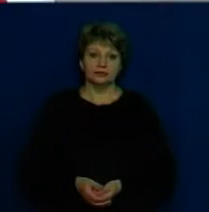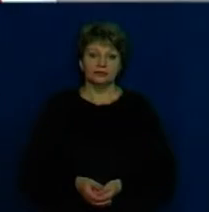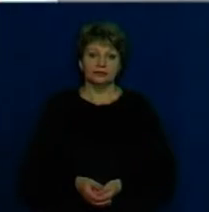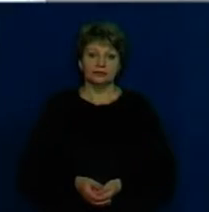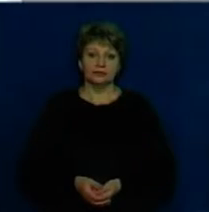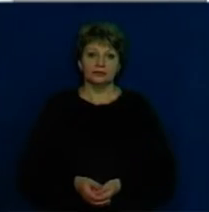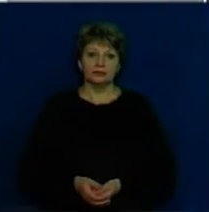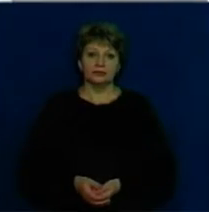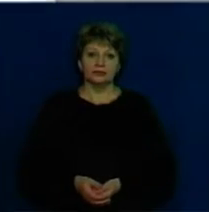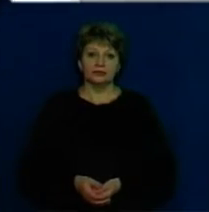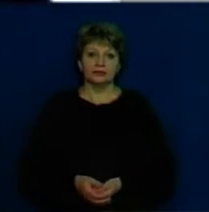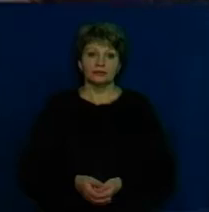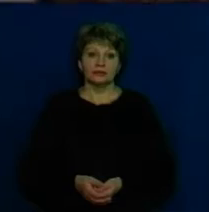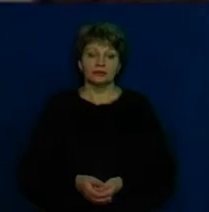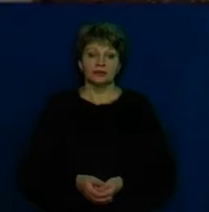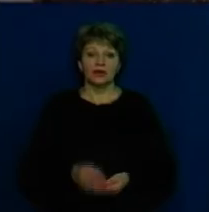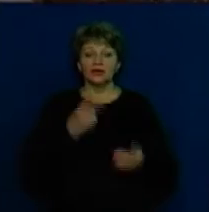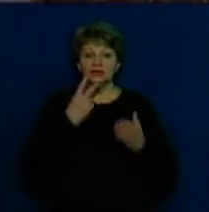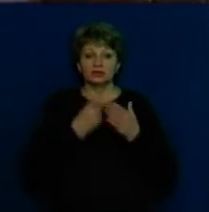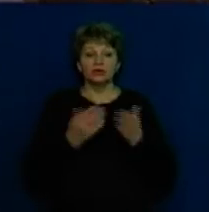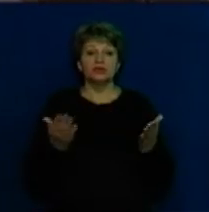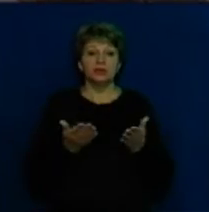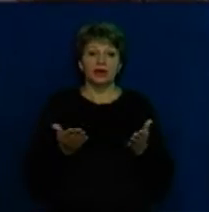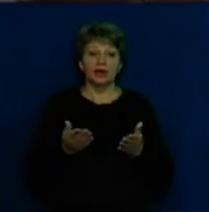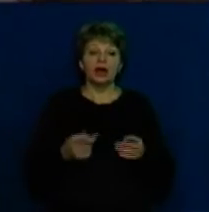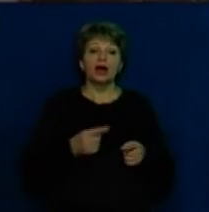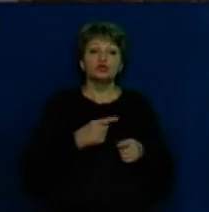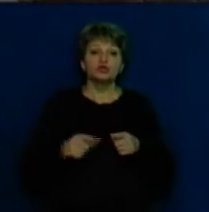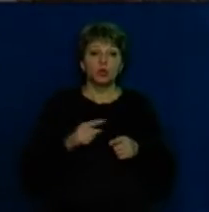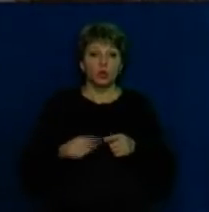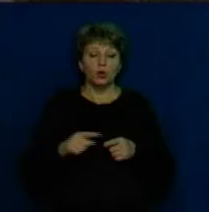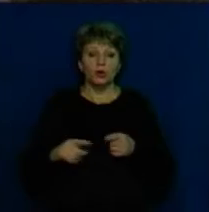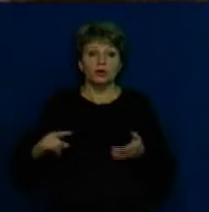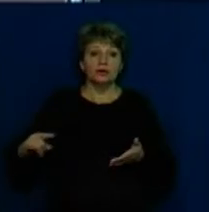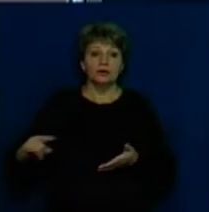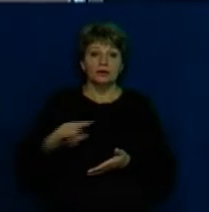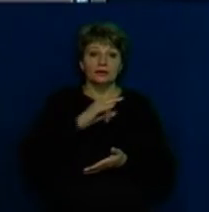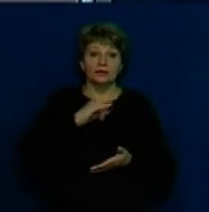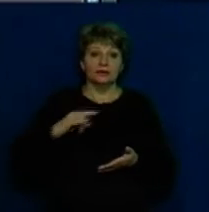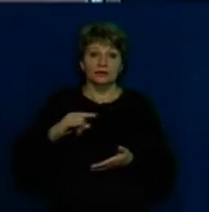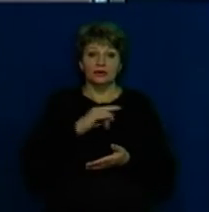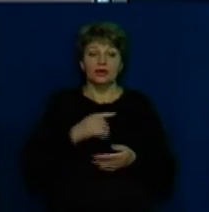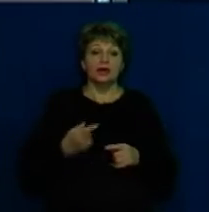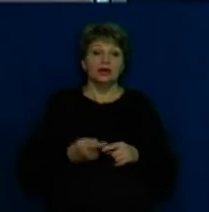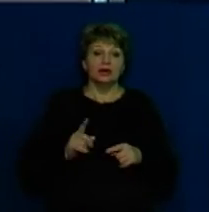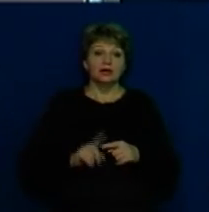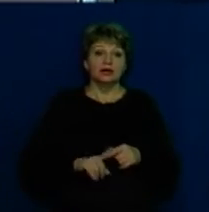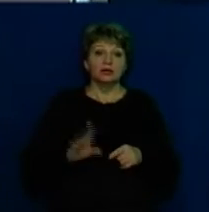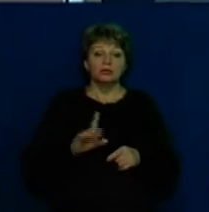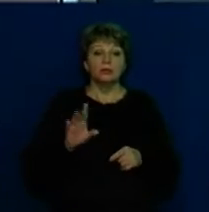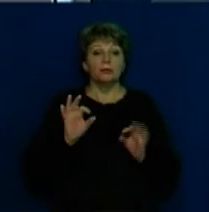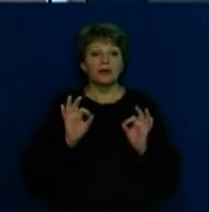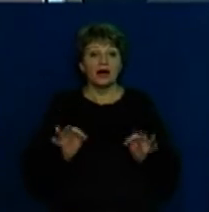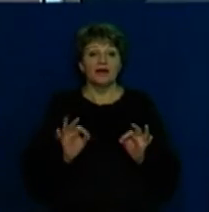Він показує нам скорість, з якою йде цей кубик. Буває, що неправильно